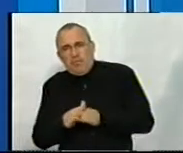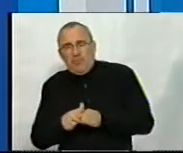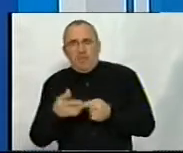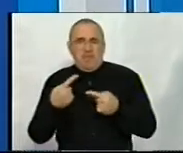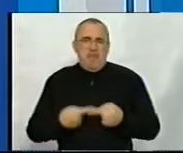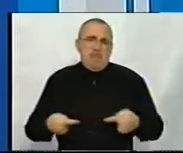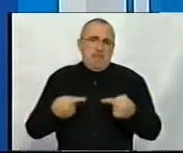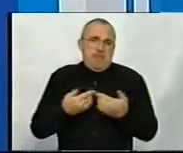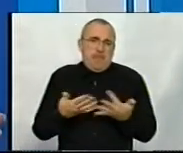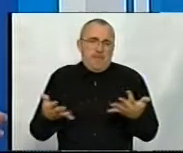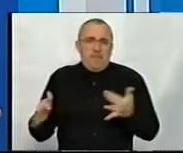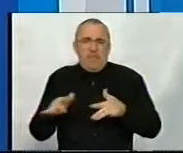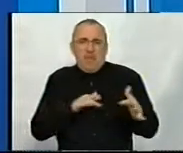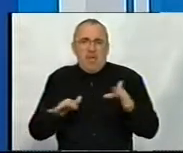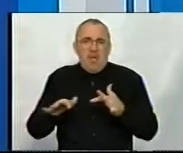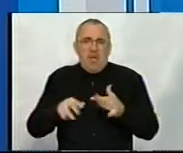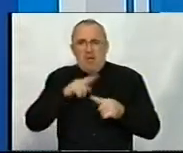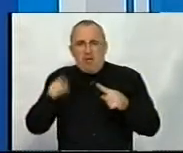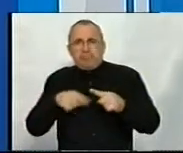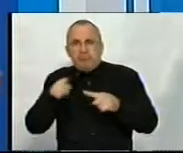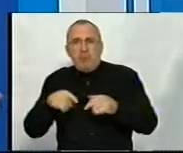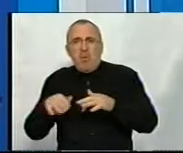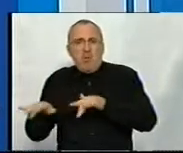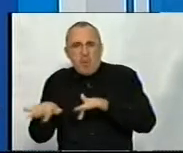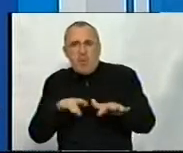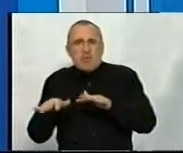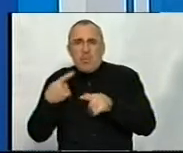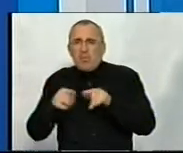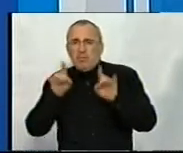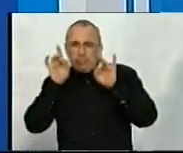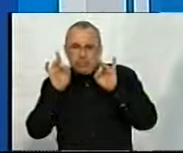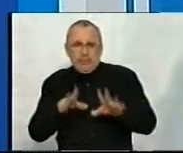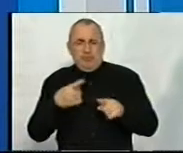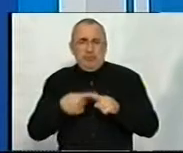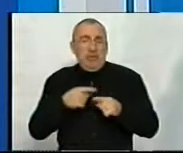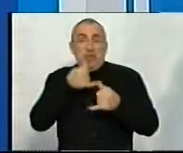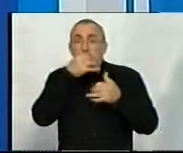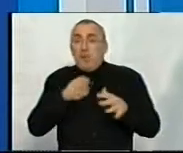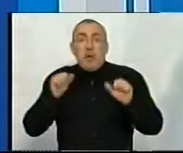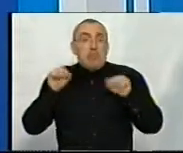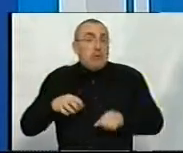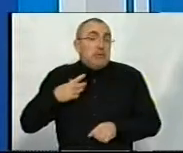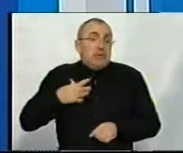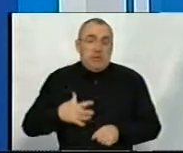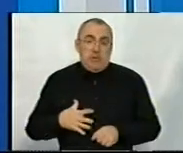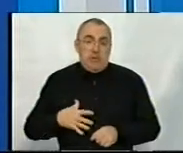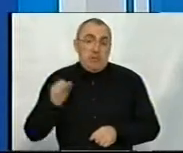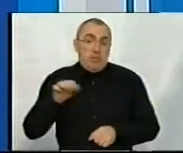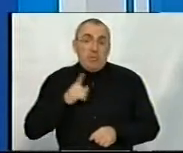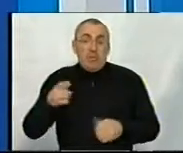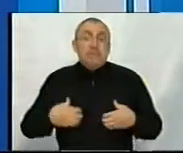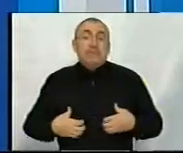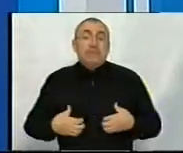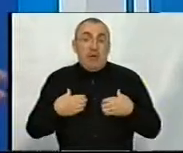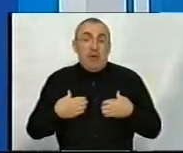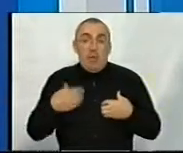цикл подій і вона хоче вийти з цього циклу, тому що немає змоги вже більше терпіти. Тобто, мабуть, вже той страх,